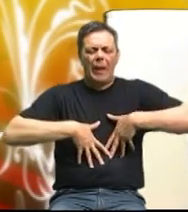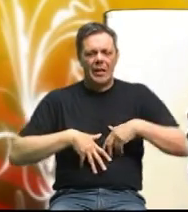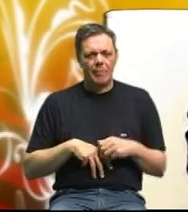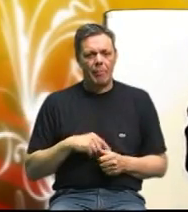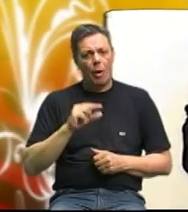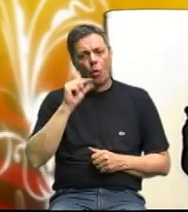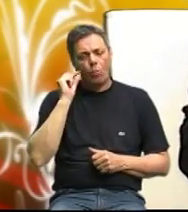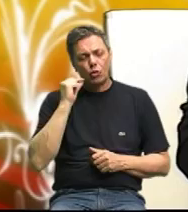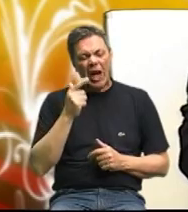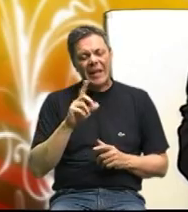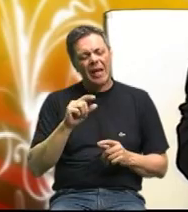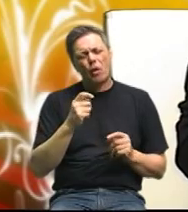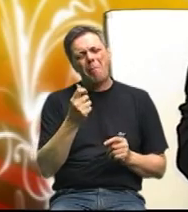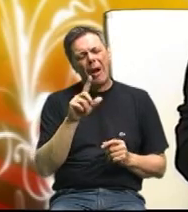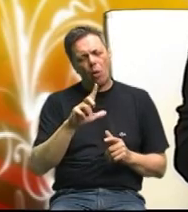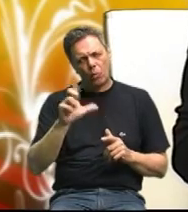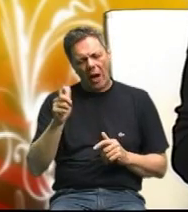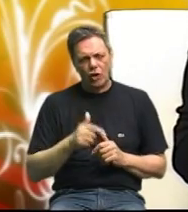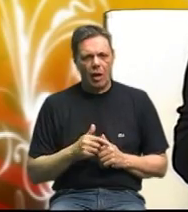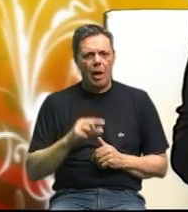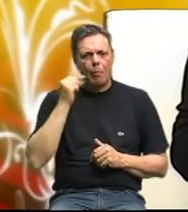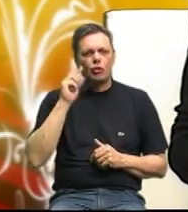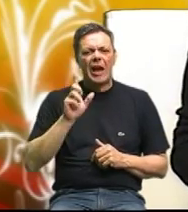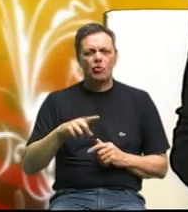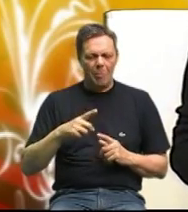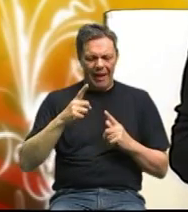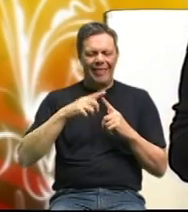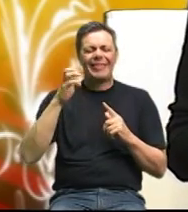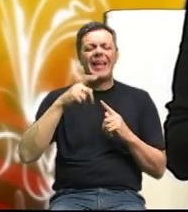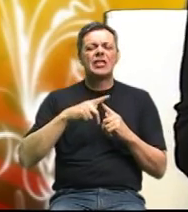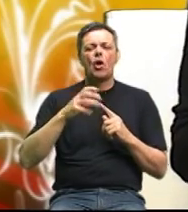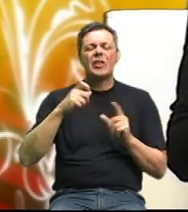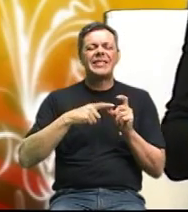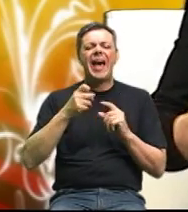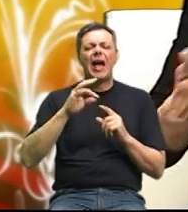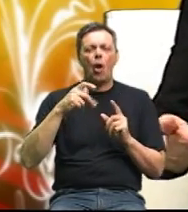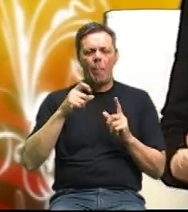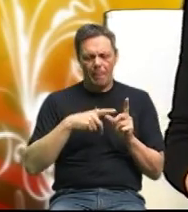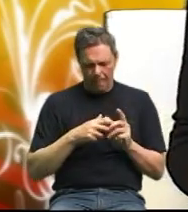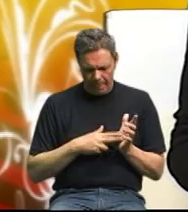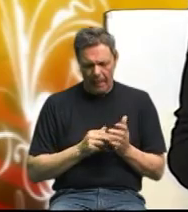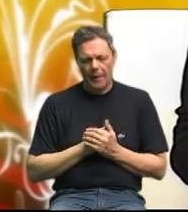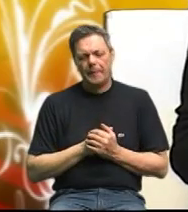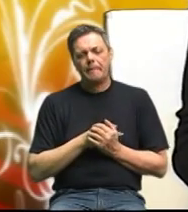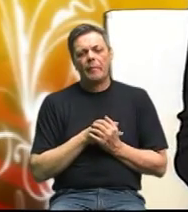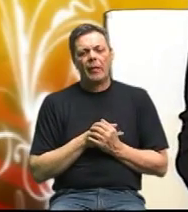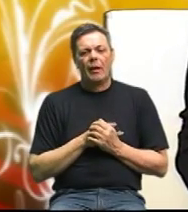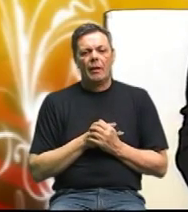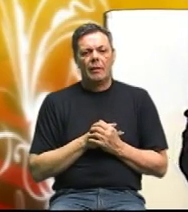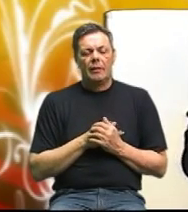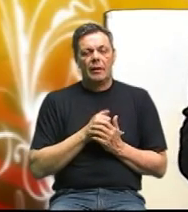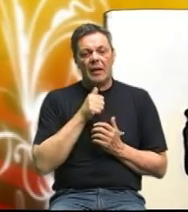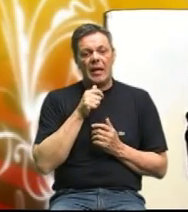muškarcima je to malo drugčije. Muškarci imaju testosteron. Nije estrogen, progesteron kao ženi.